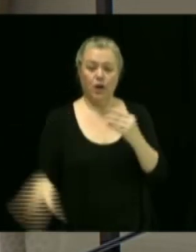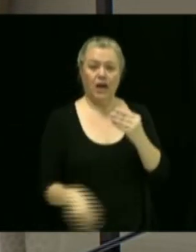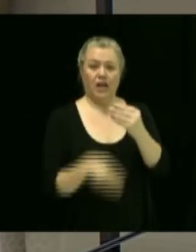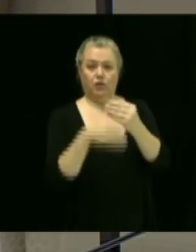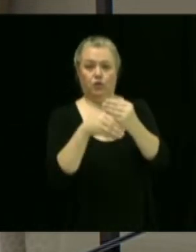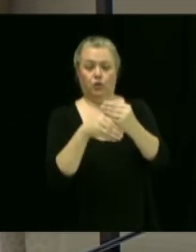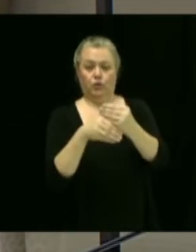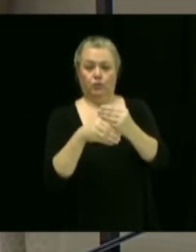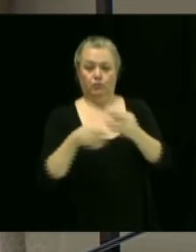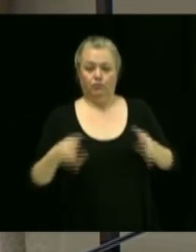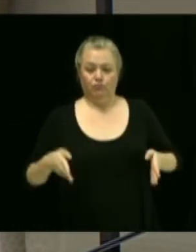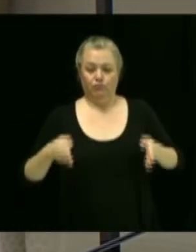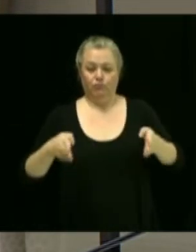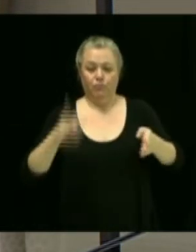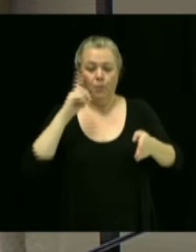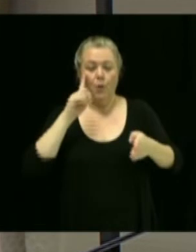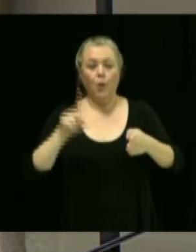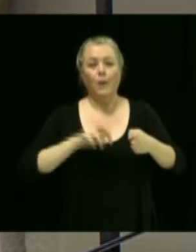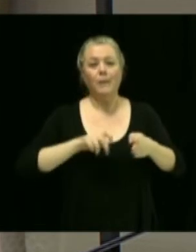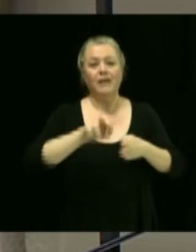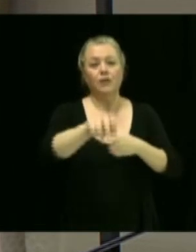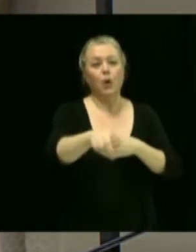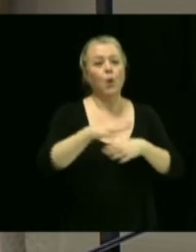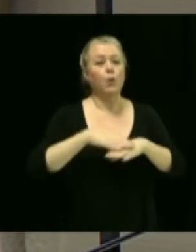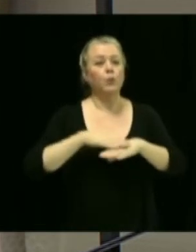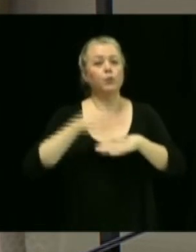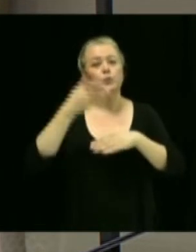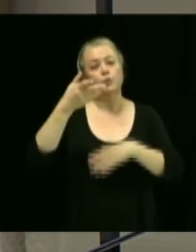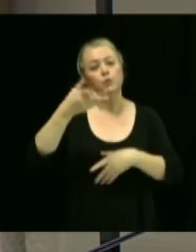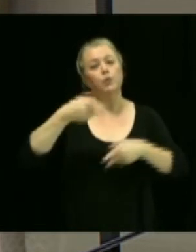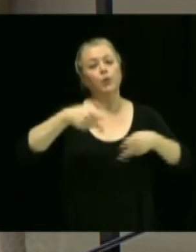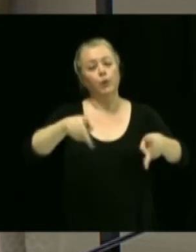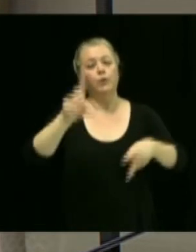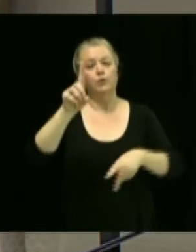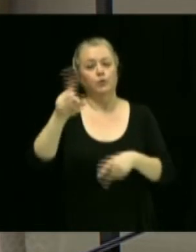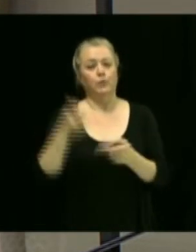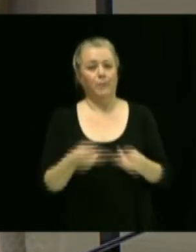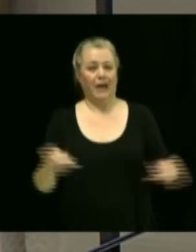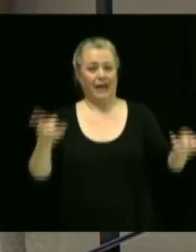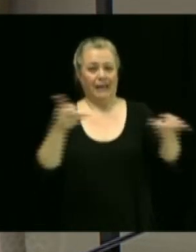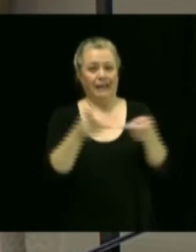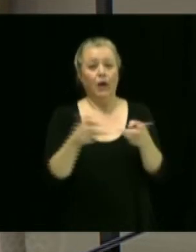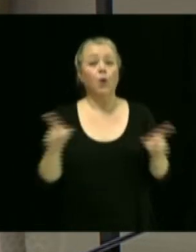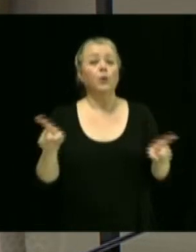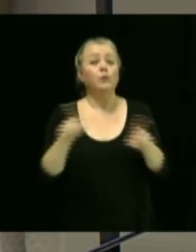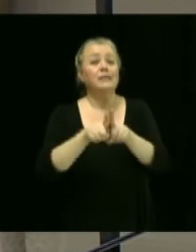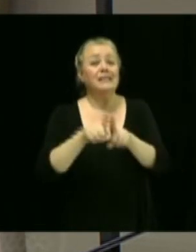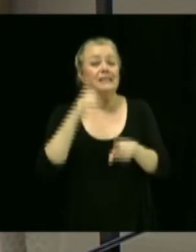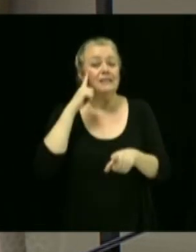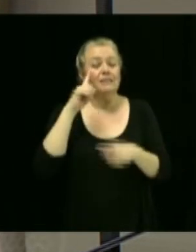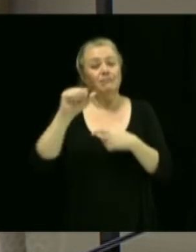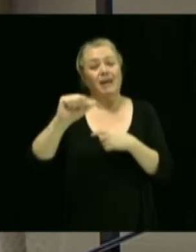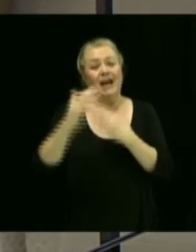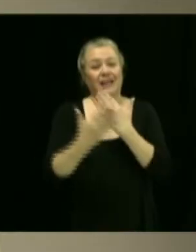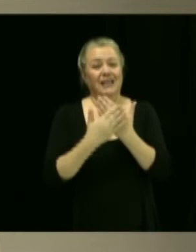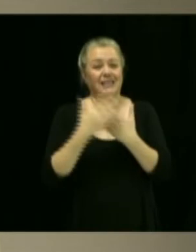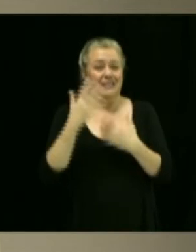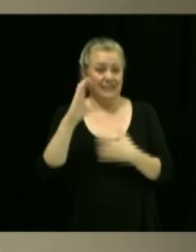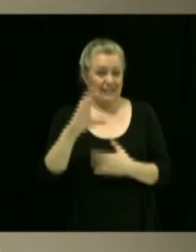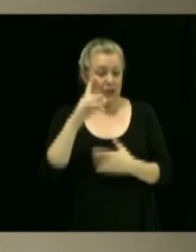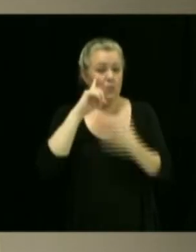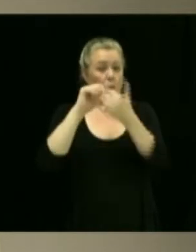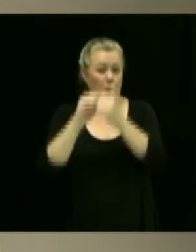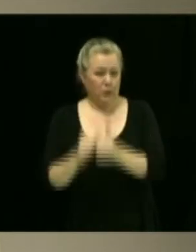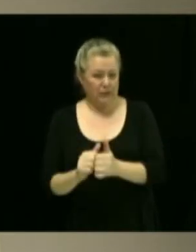Parc et modifier l'annexe C afin de modifier la limite de vitesse sur une partie de la rue de l'Académie. Je vais